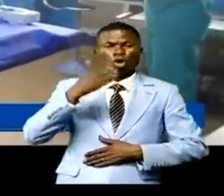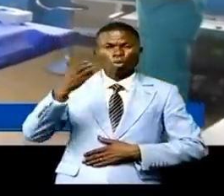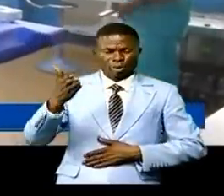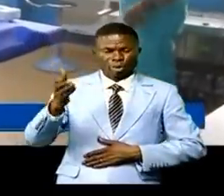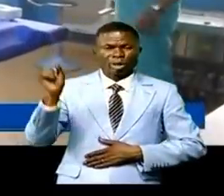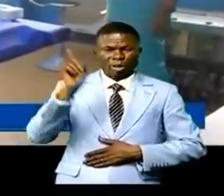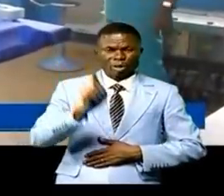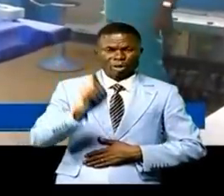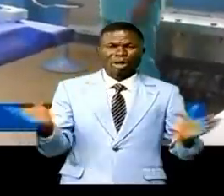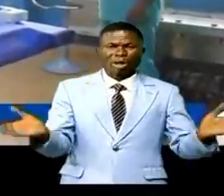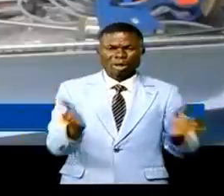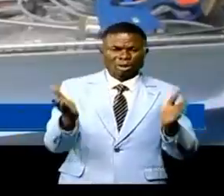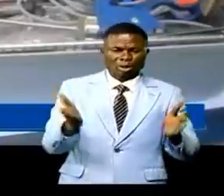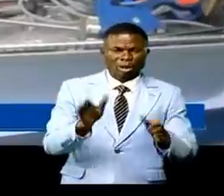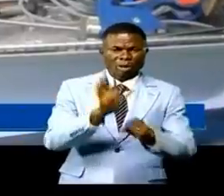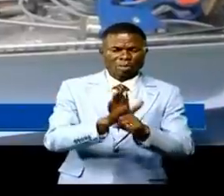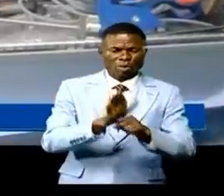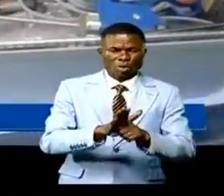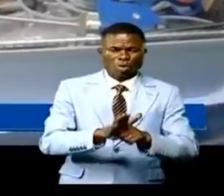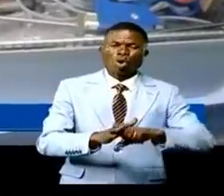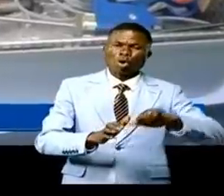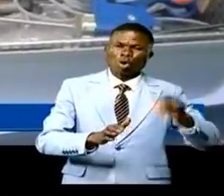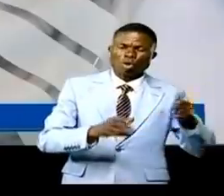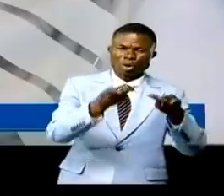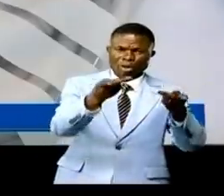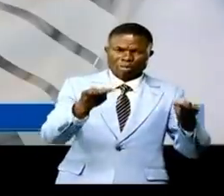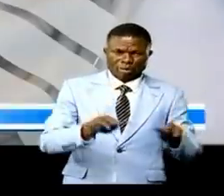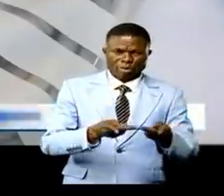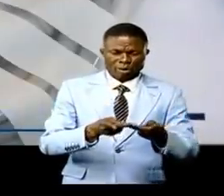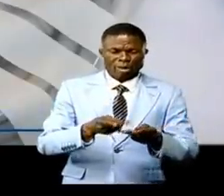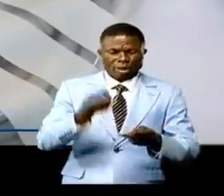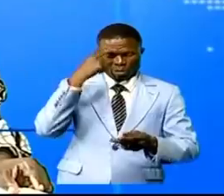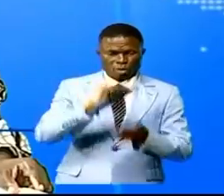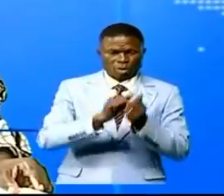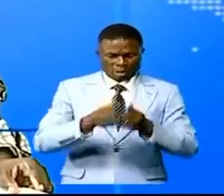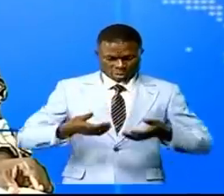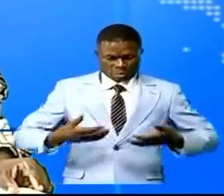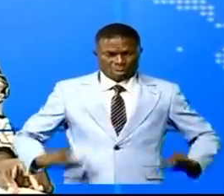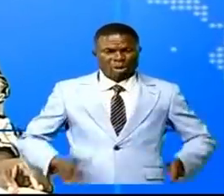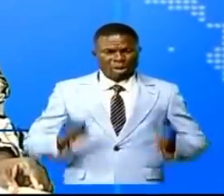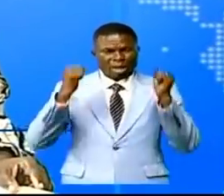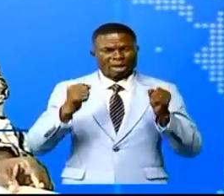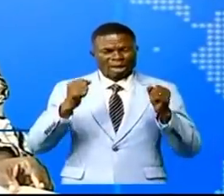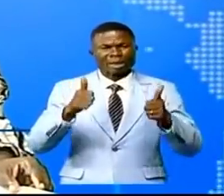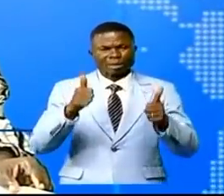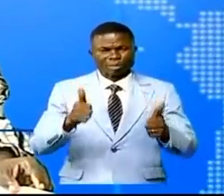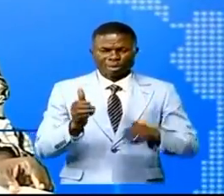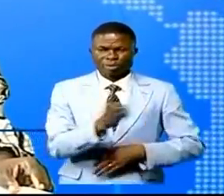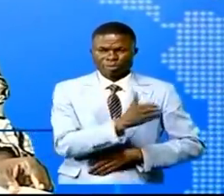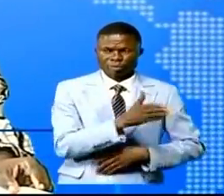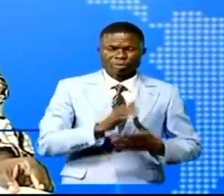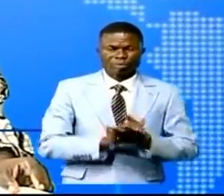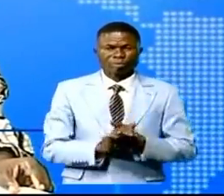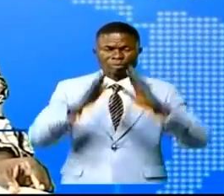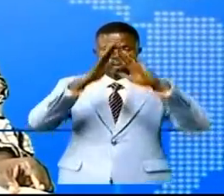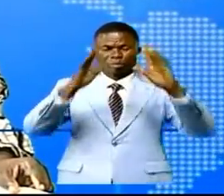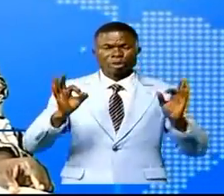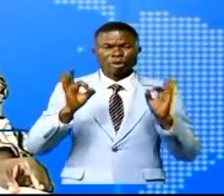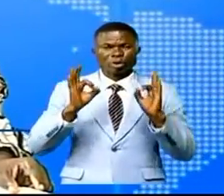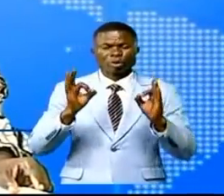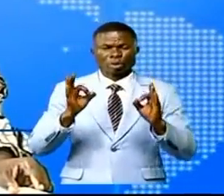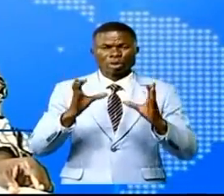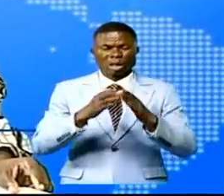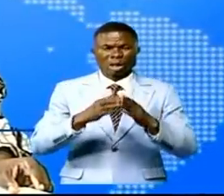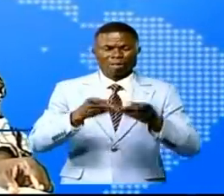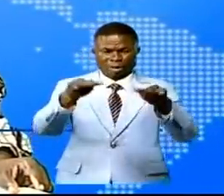aussi renforcer d'autres boîtes endoscopies pour la digestive Sachez également qu'un nouveau bâtiment avec un